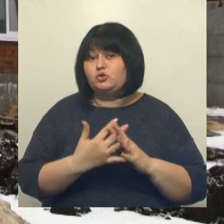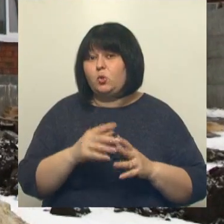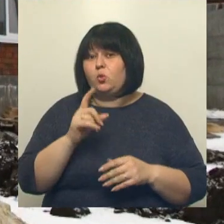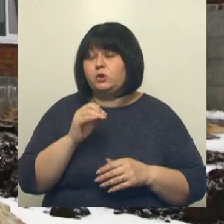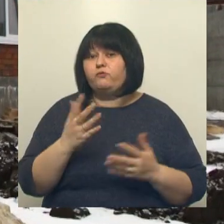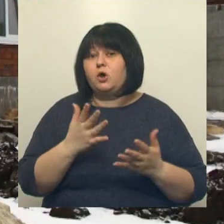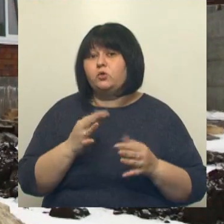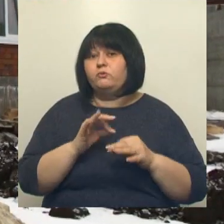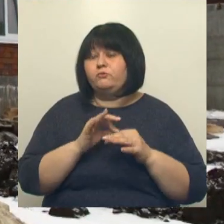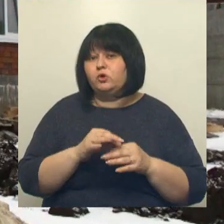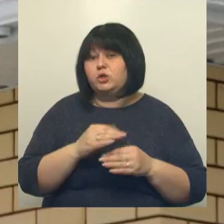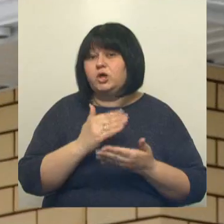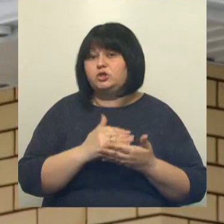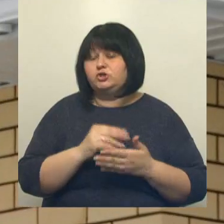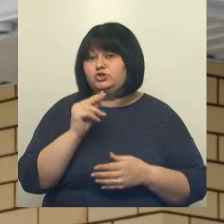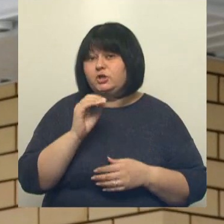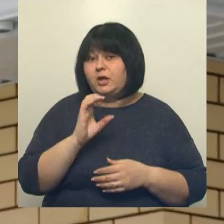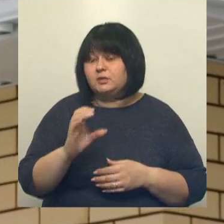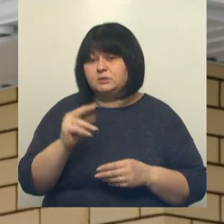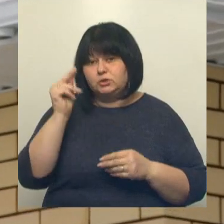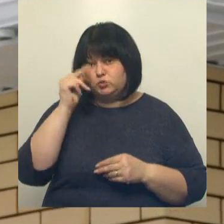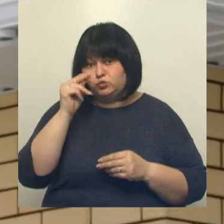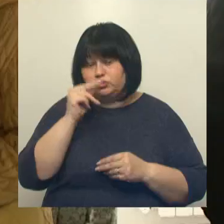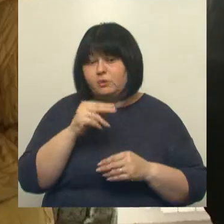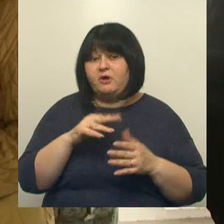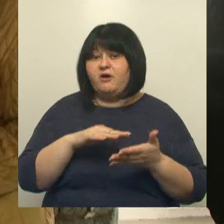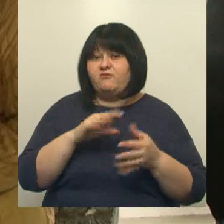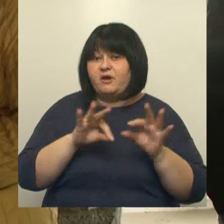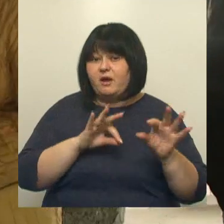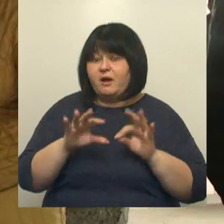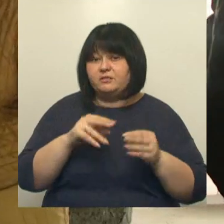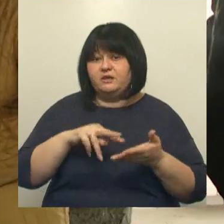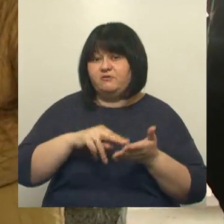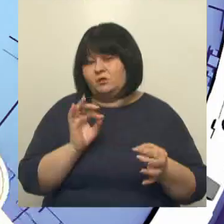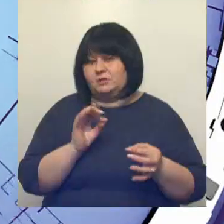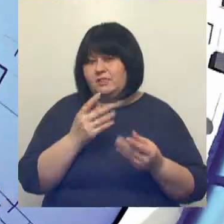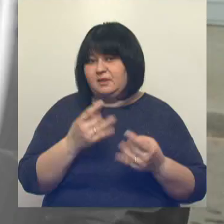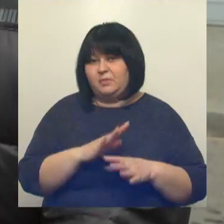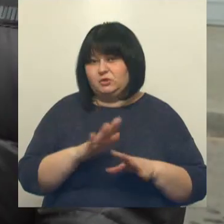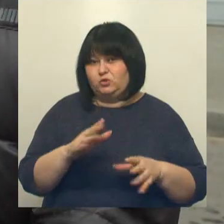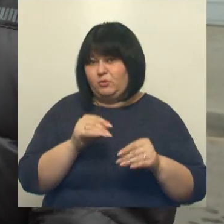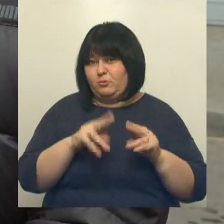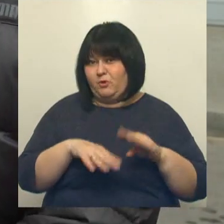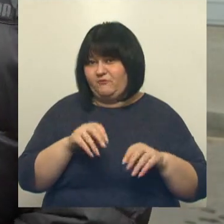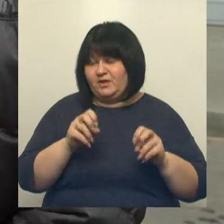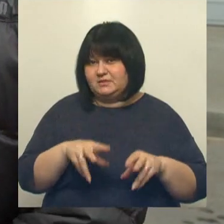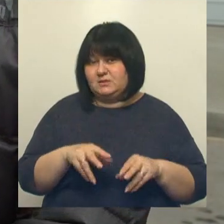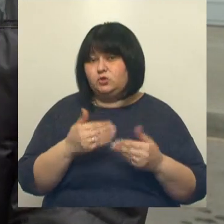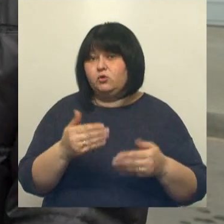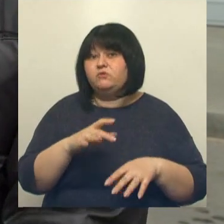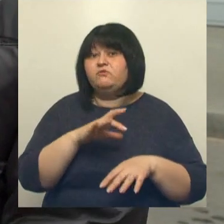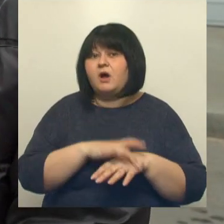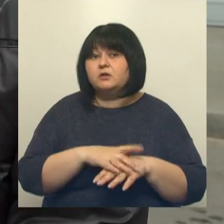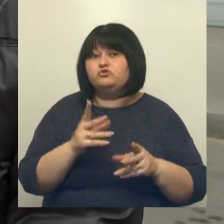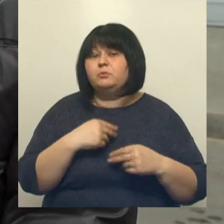в которых введен режим ЧС, изучают варианты новых квадратных метров. Их истории в сюжете. Тот факт, что мы боремся